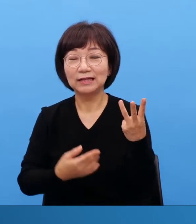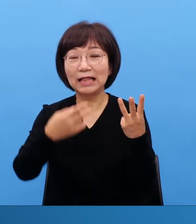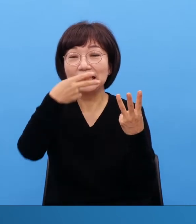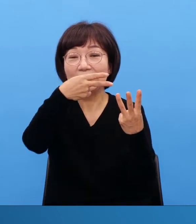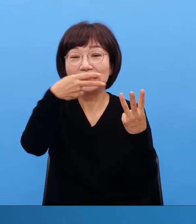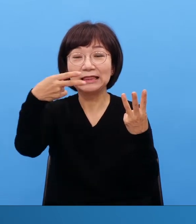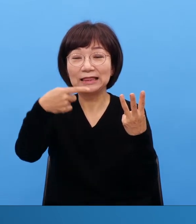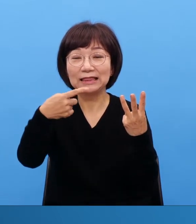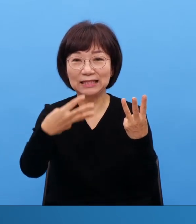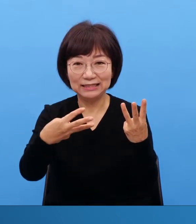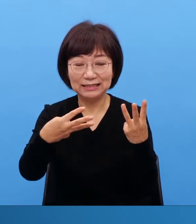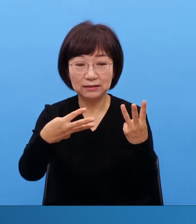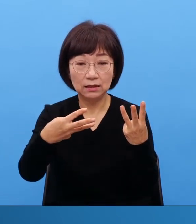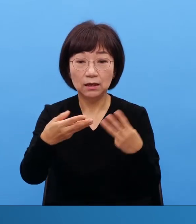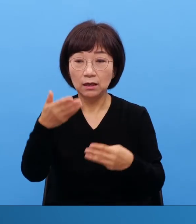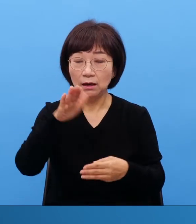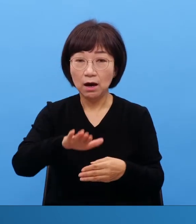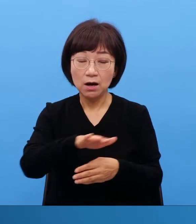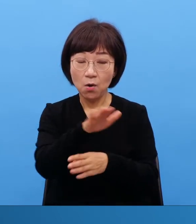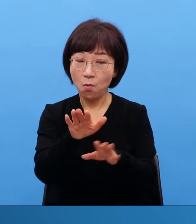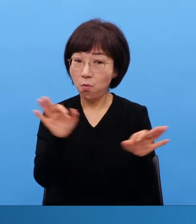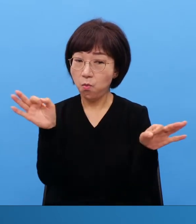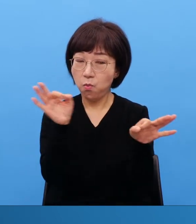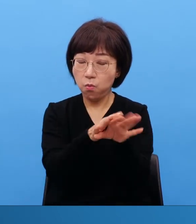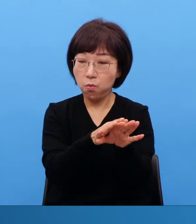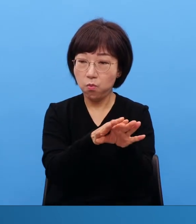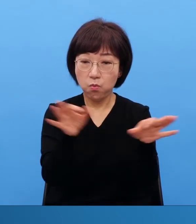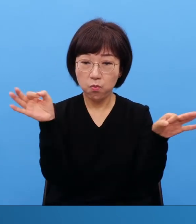이것을 없앴기 때문에 채찍질한 거예요